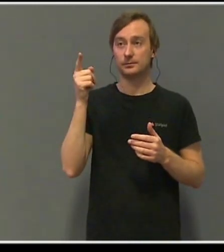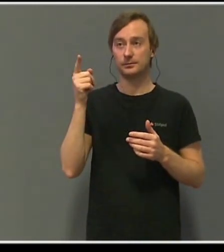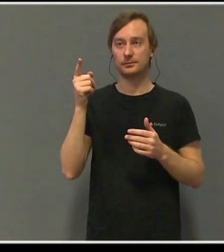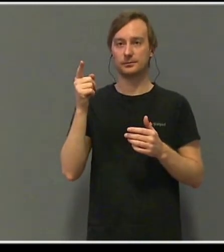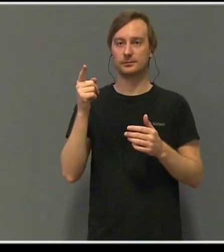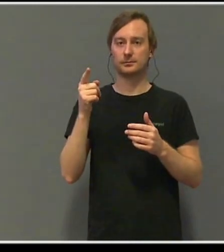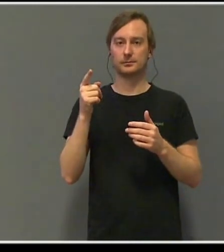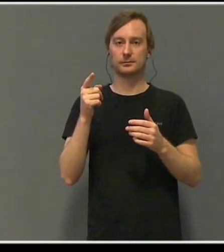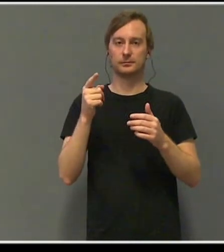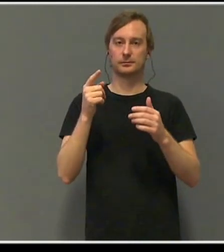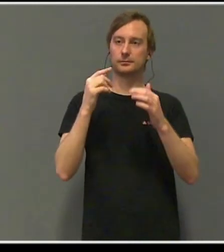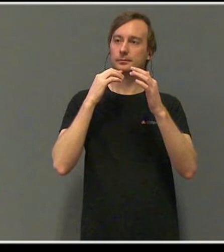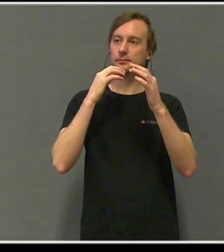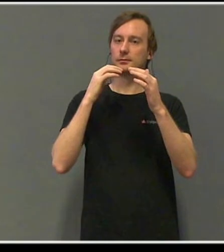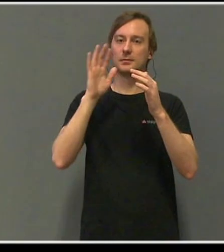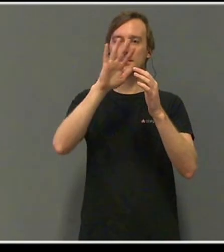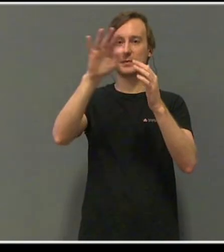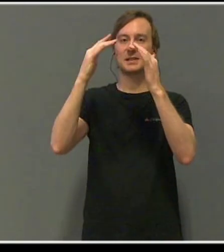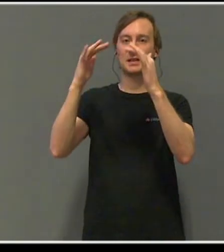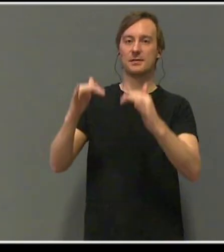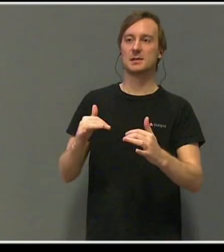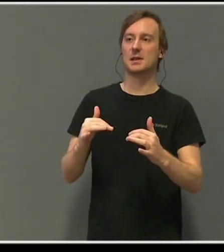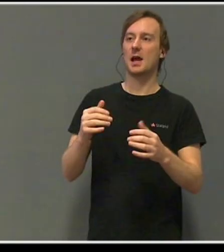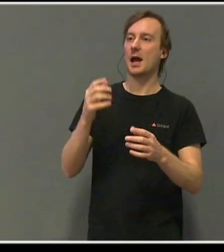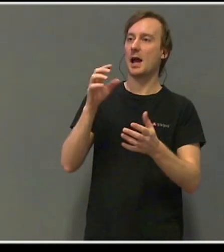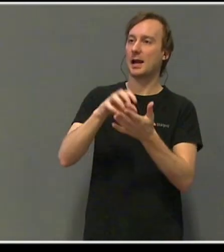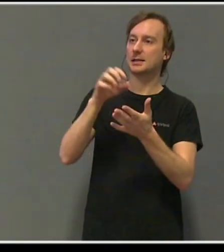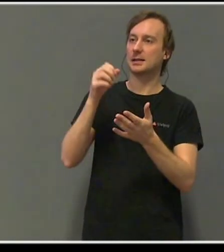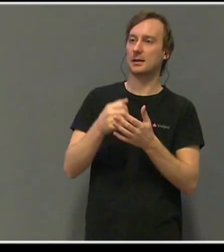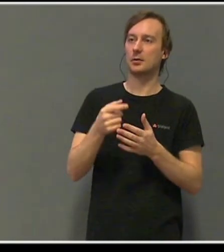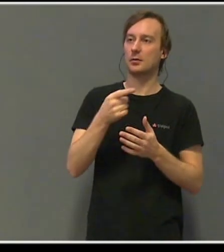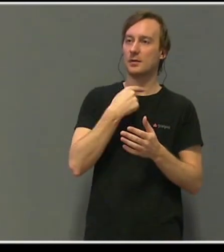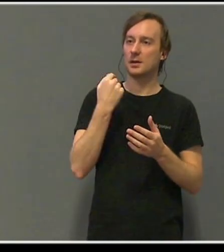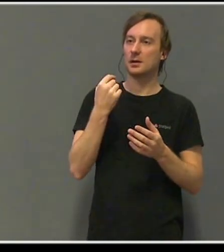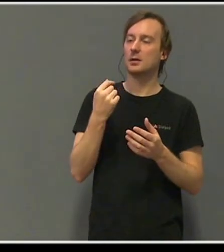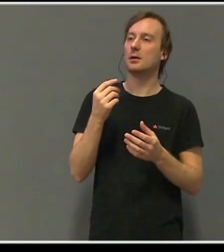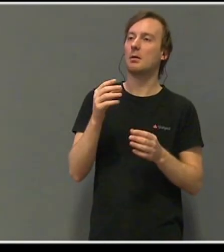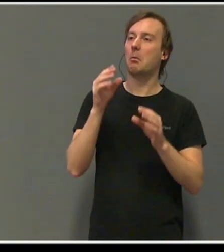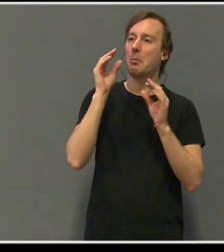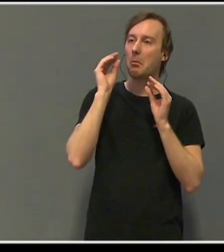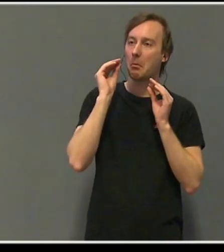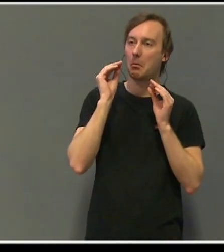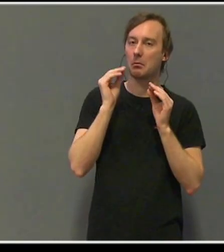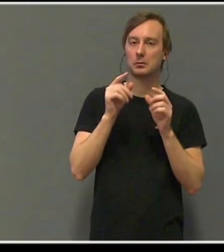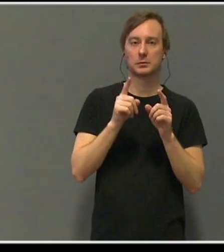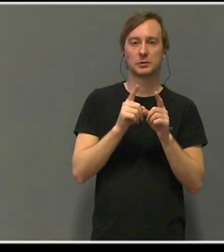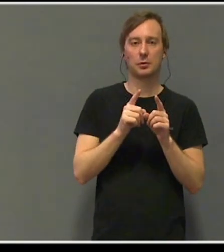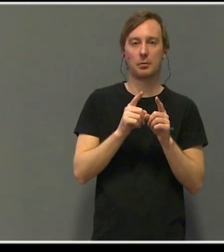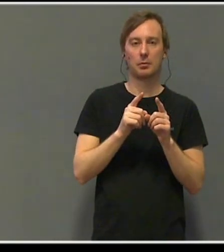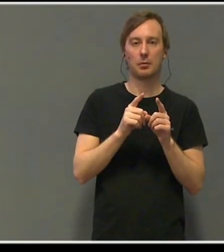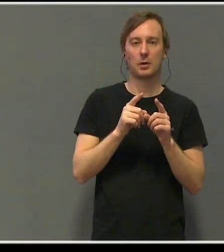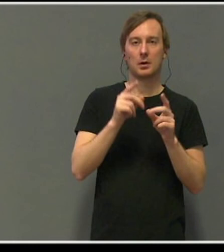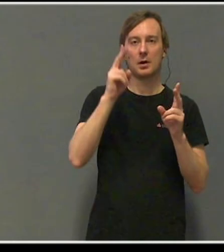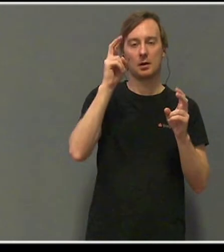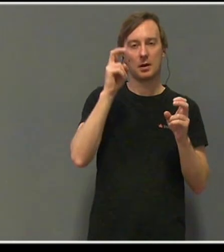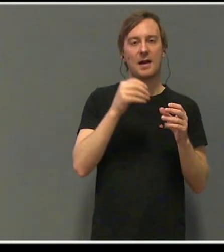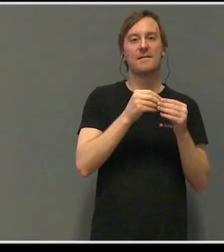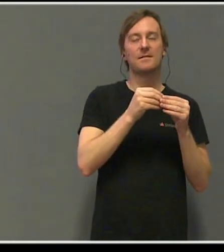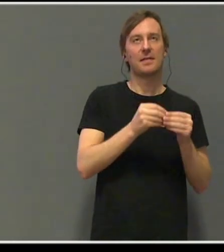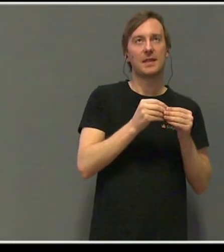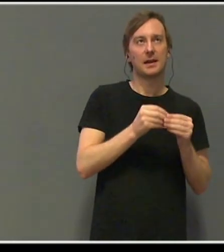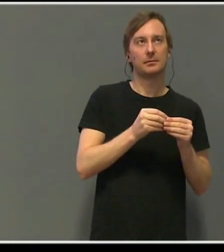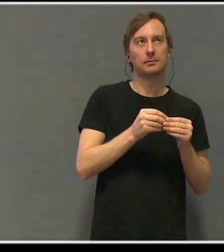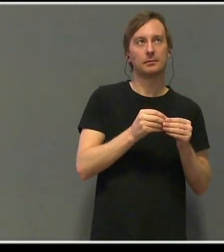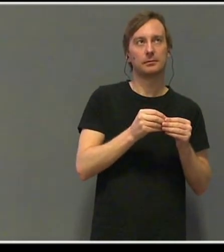at Mats hadde fått venner der ute. Men det var venner i hermetegn. Sakte, sakte begynte det å gå opp for meg at de